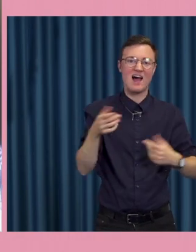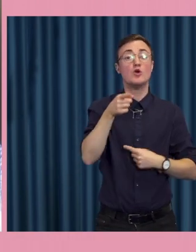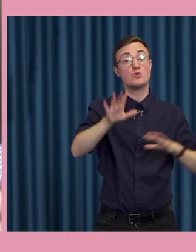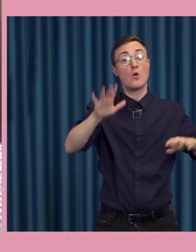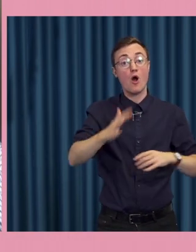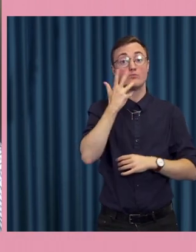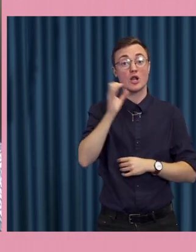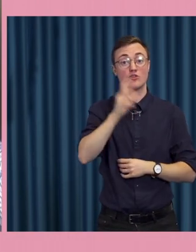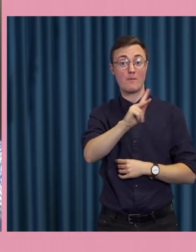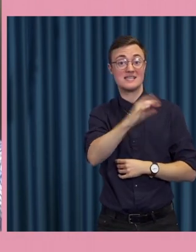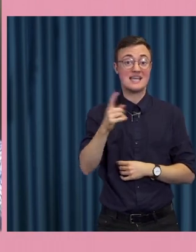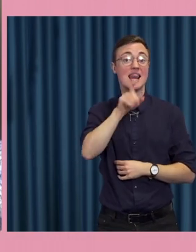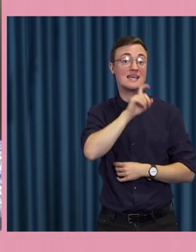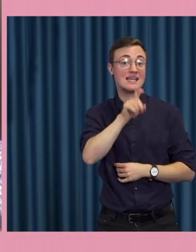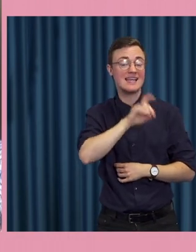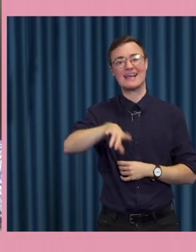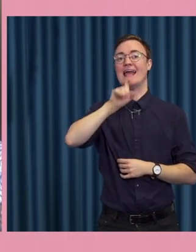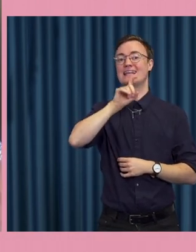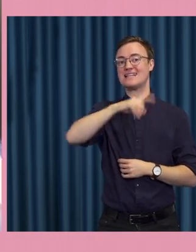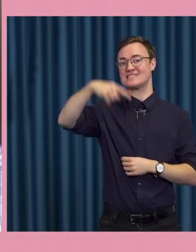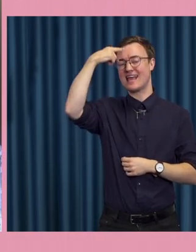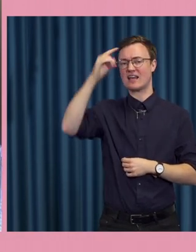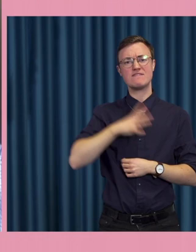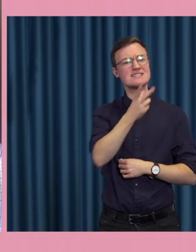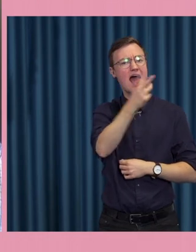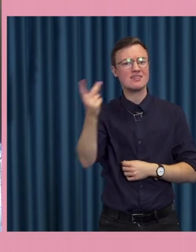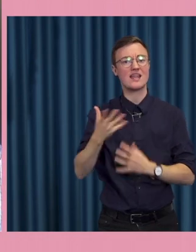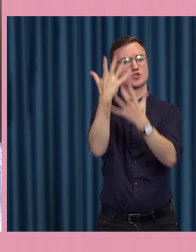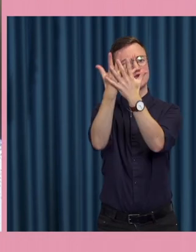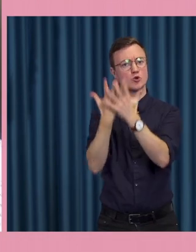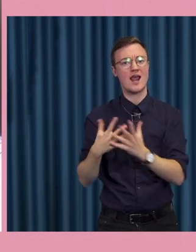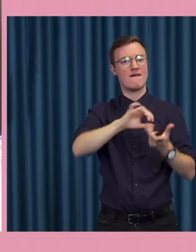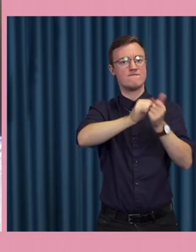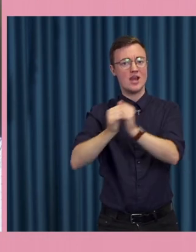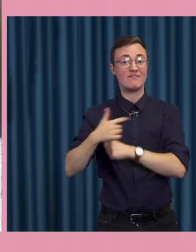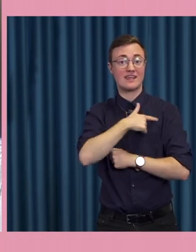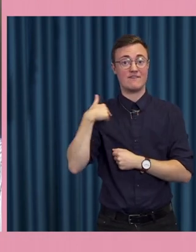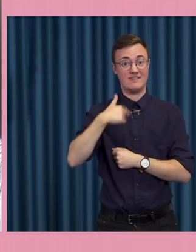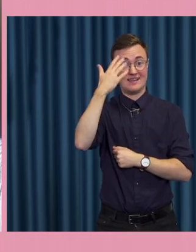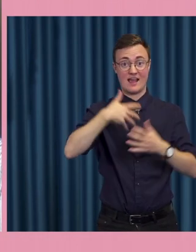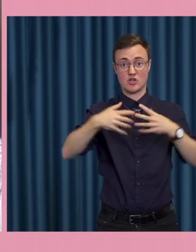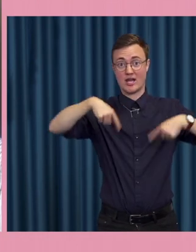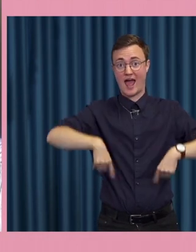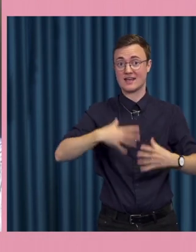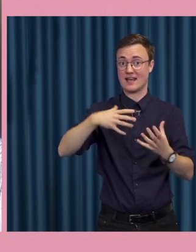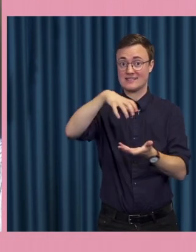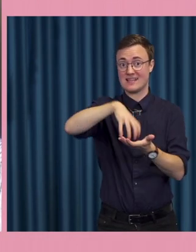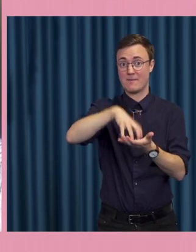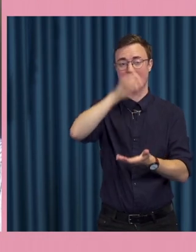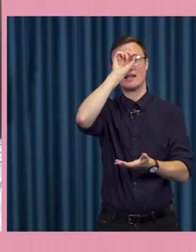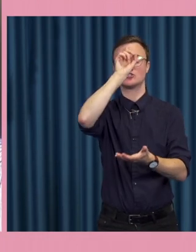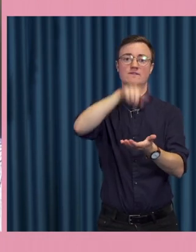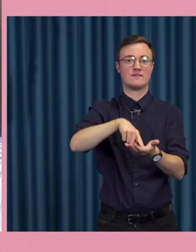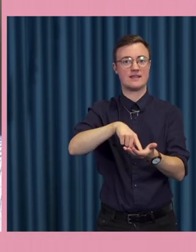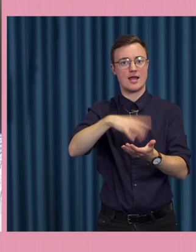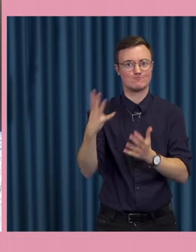källkritik kritiskt tänkande finns det liksom andra strukturella förändringar som vi behöver göra i samhället för att komma åt den här problematiken tror du